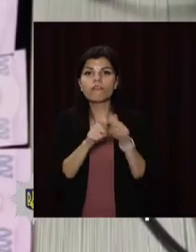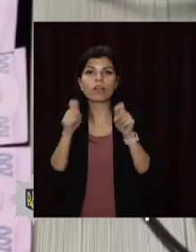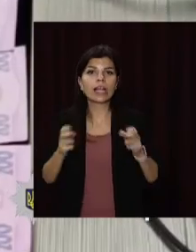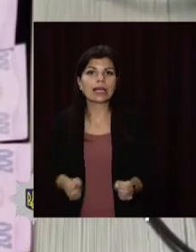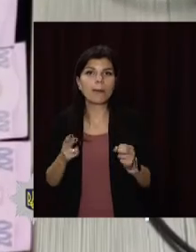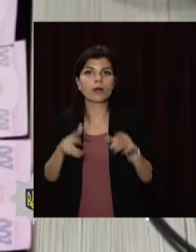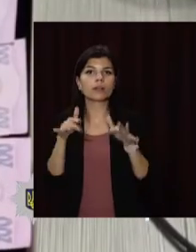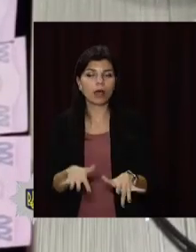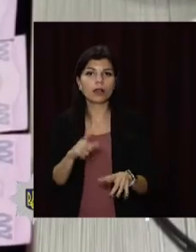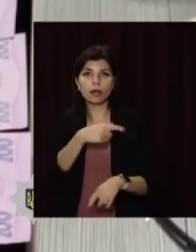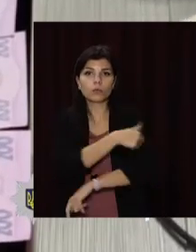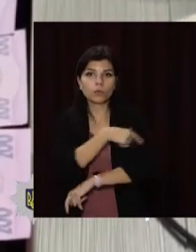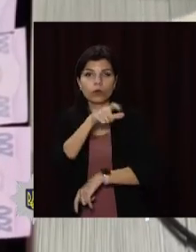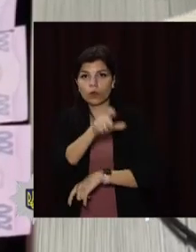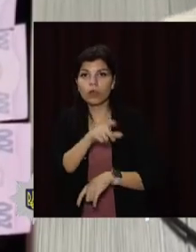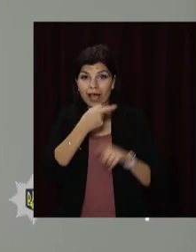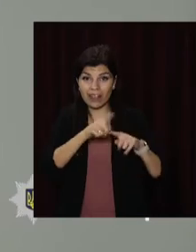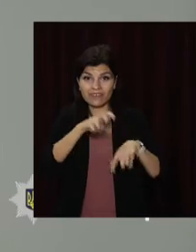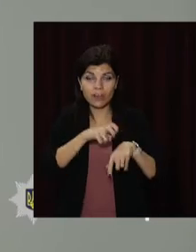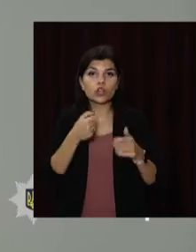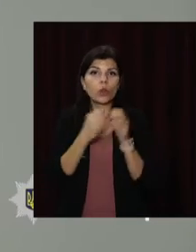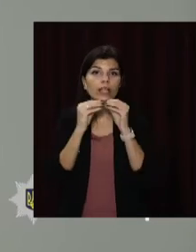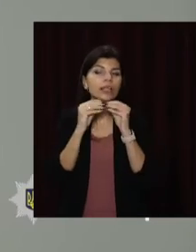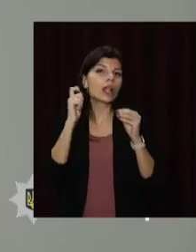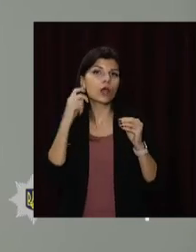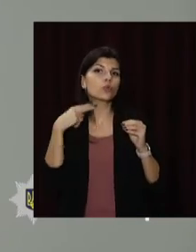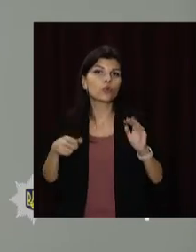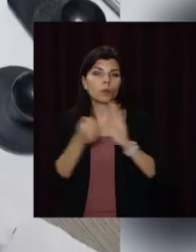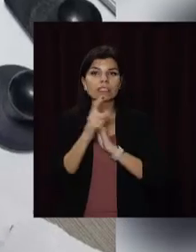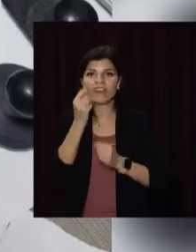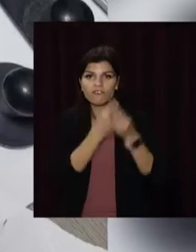кримінальне провадження. Медику загрожує до 10 років за ґратами.